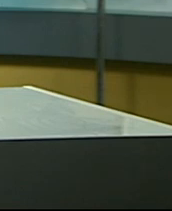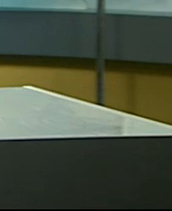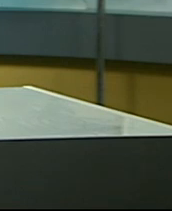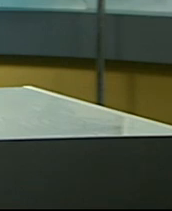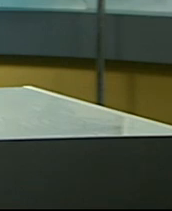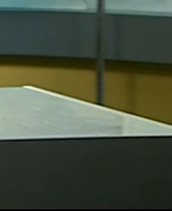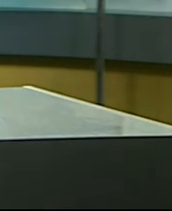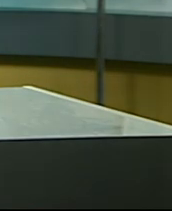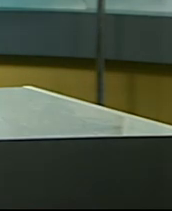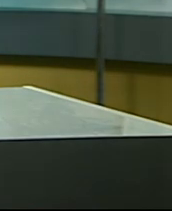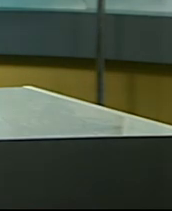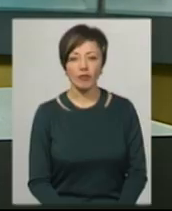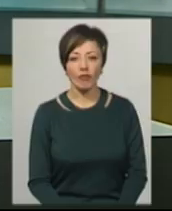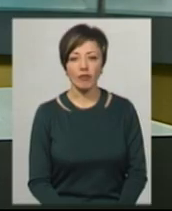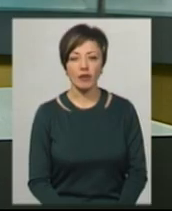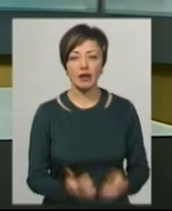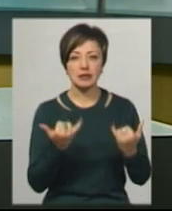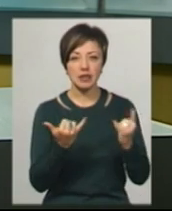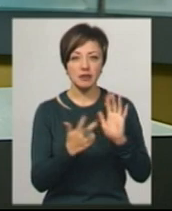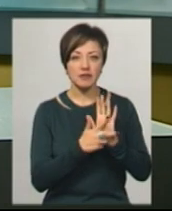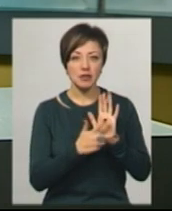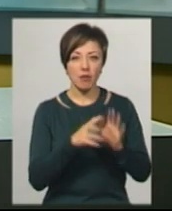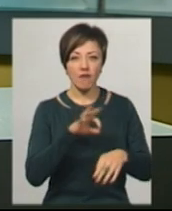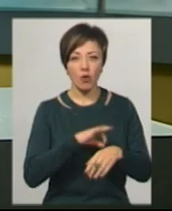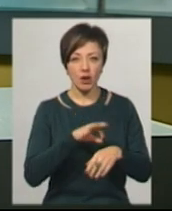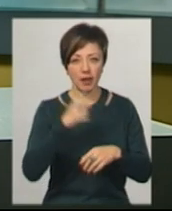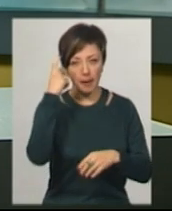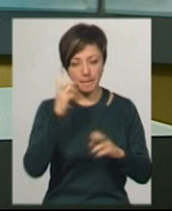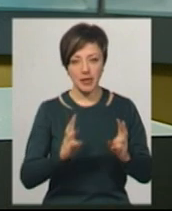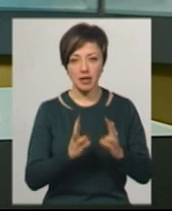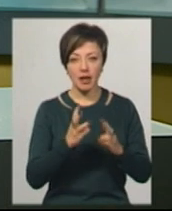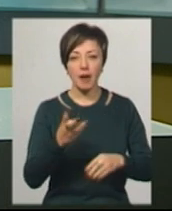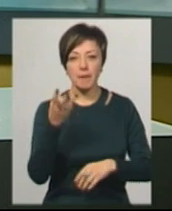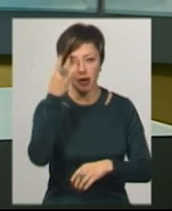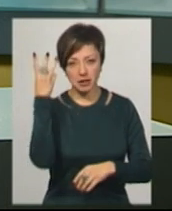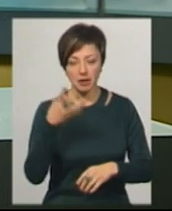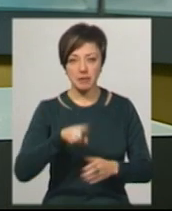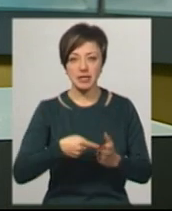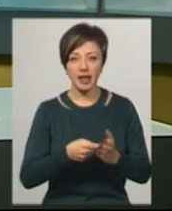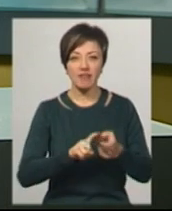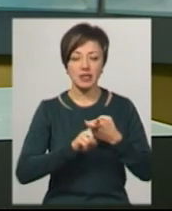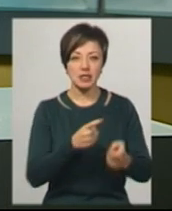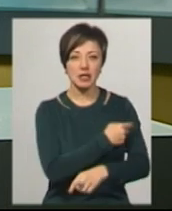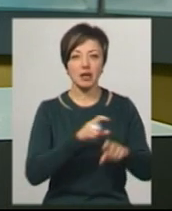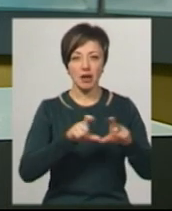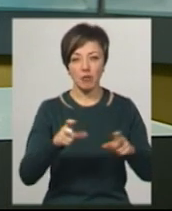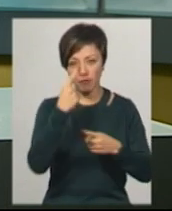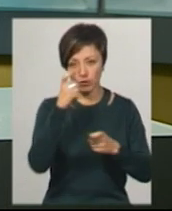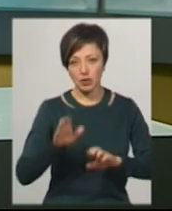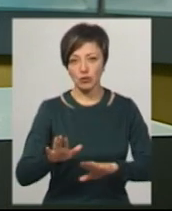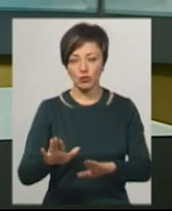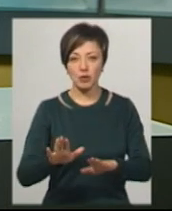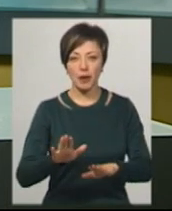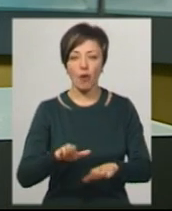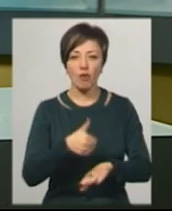Наразі 8 хворих на менінгіт перебуває у Хмельницькій міській інфекційній лікарні. Про це повідомила заступник головного лікаря